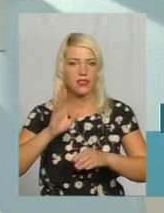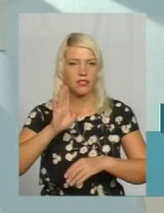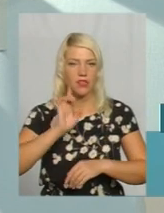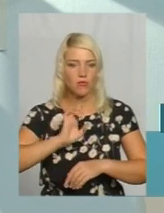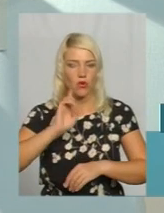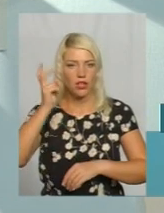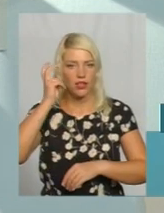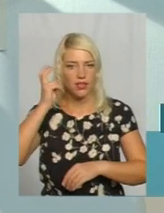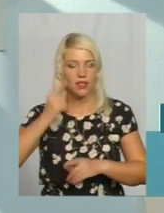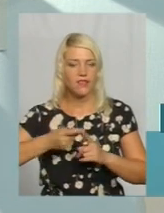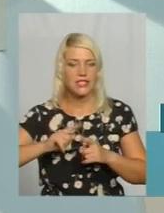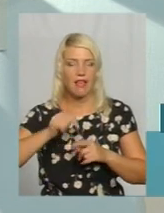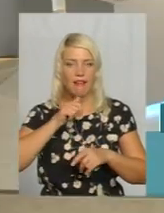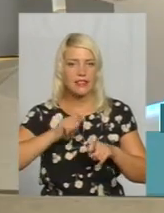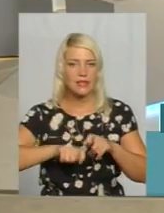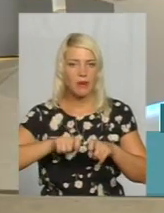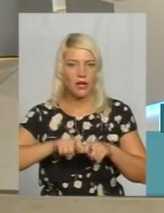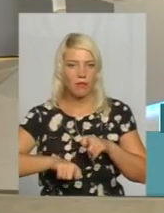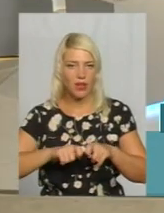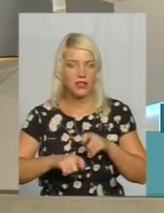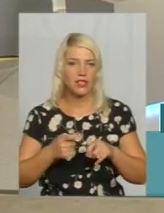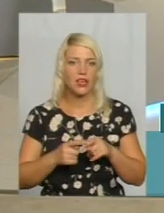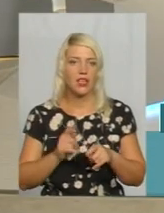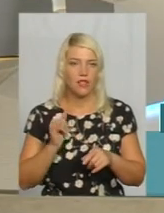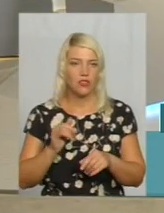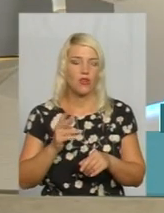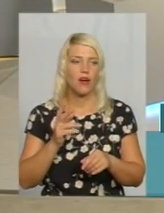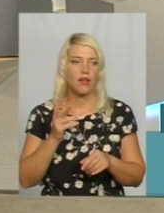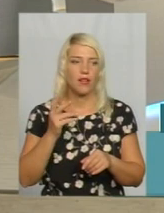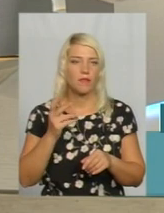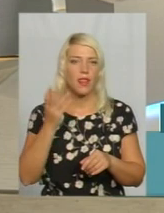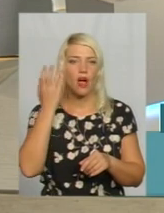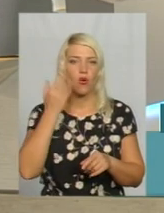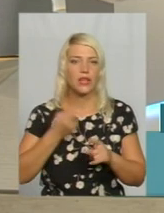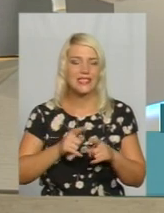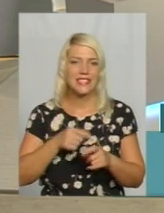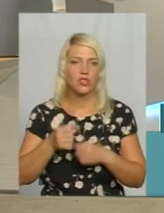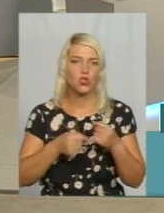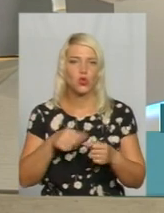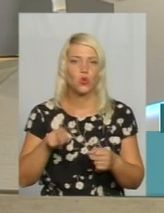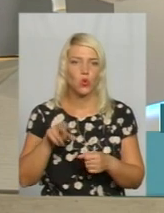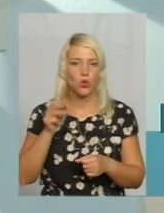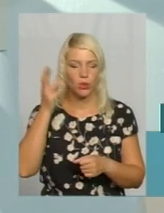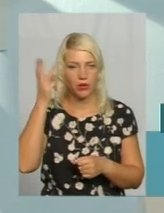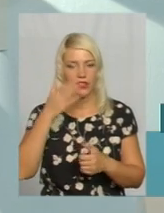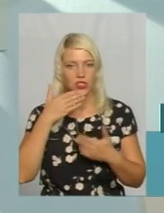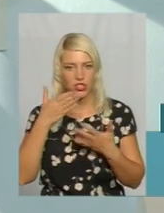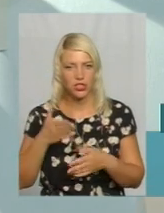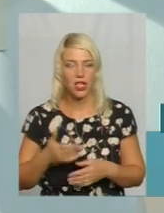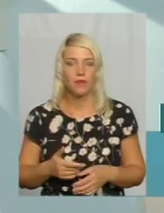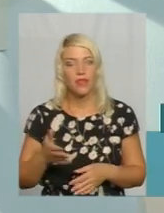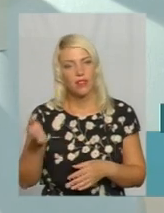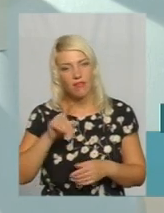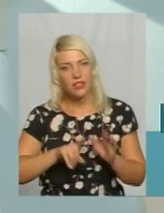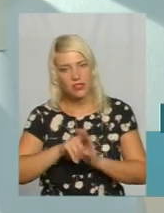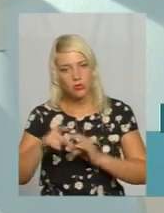це експеримент, але в майбутньому це буде... це до Хмельниччини все ж таки дістанеться? Ну, давайте ми спершу відключимо аналогове мовлення, так